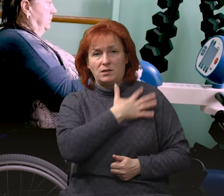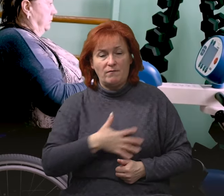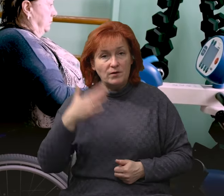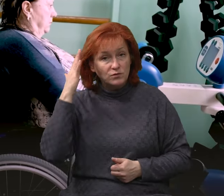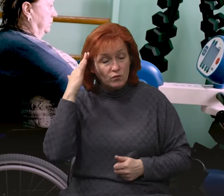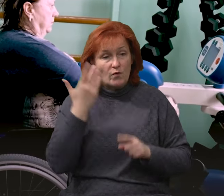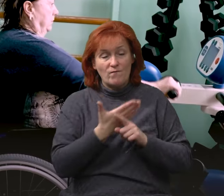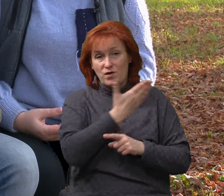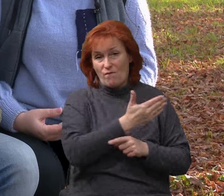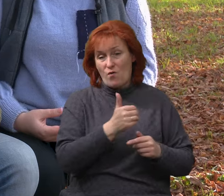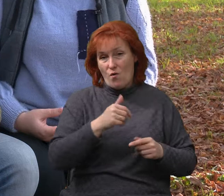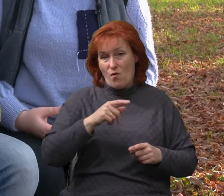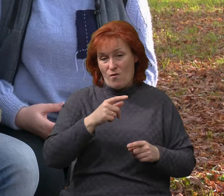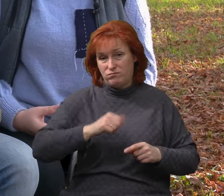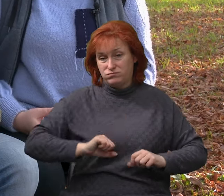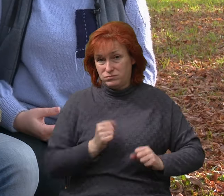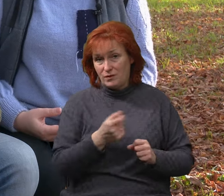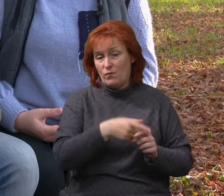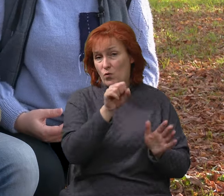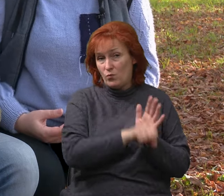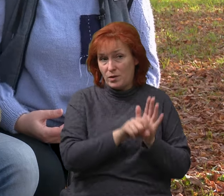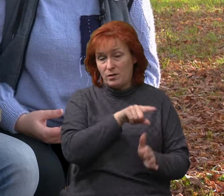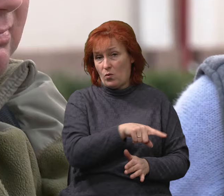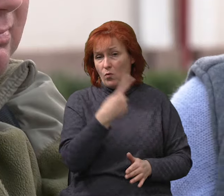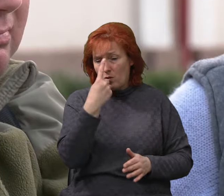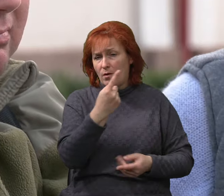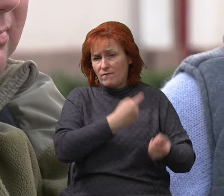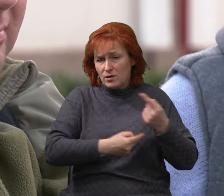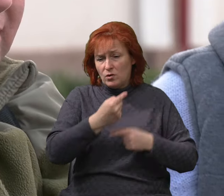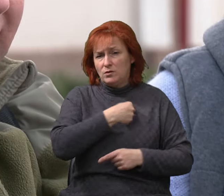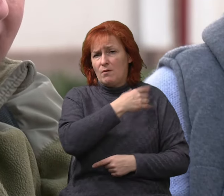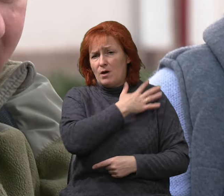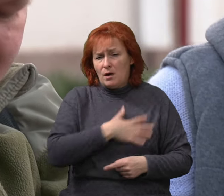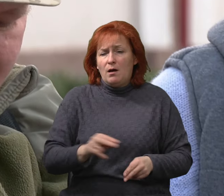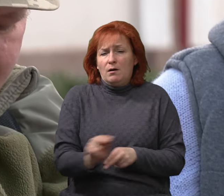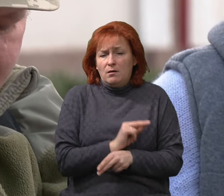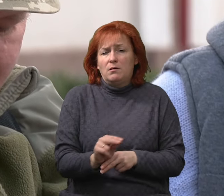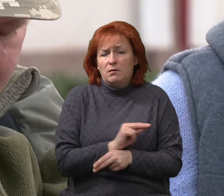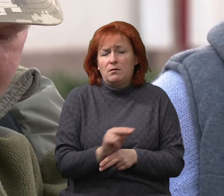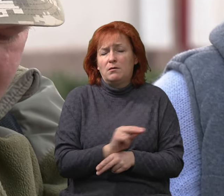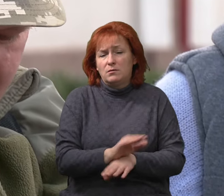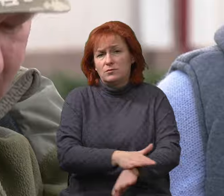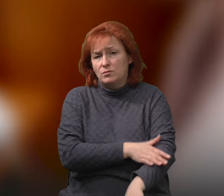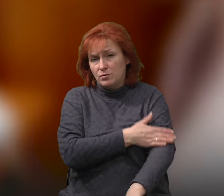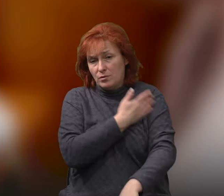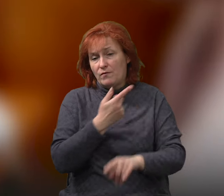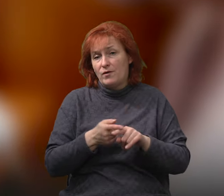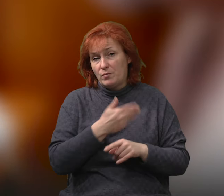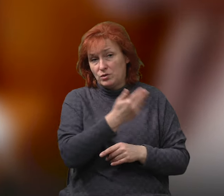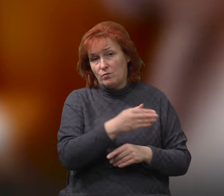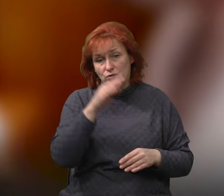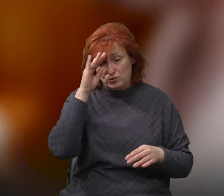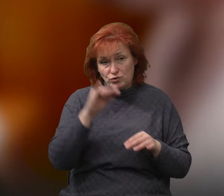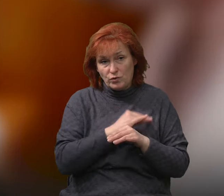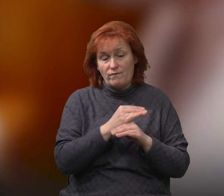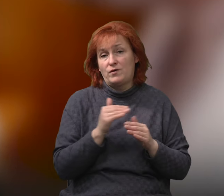двох його побратимів. Дмитро вижив і пройшов не одну реабілітацію. Його дружина Лариса Жукова каже, зараз її чоловік